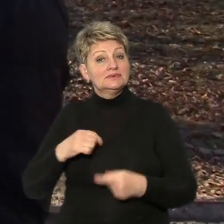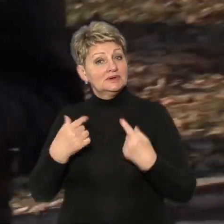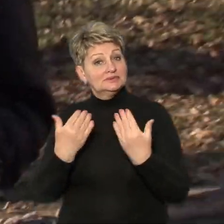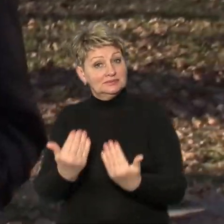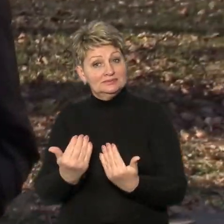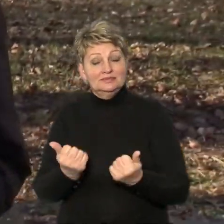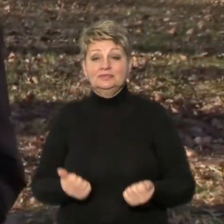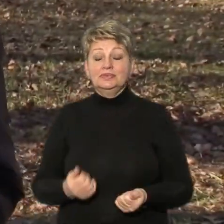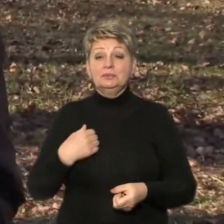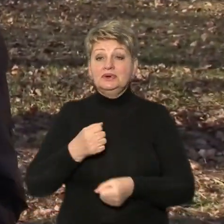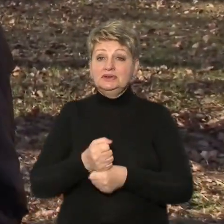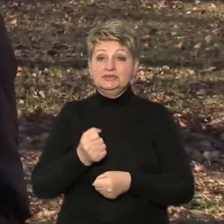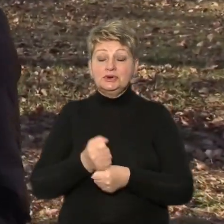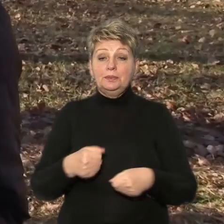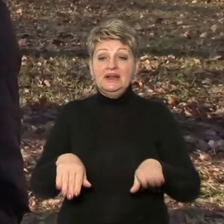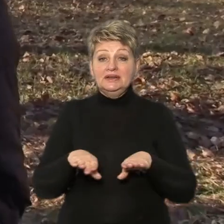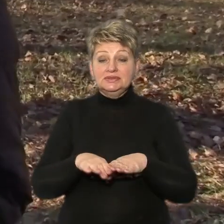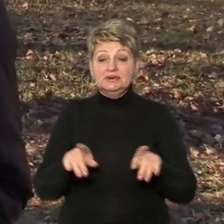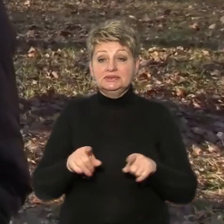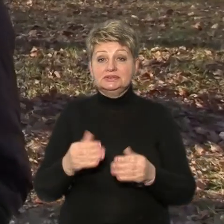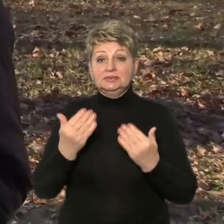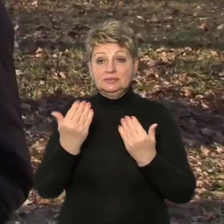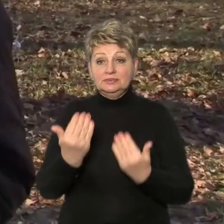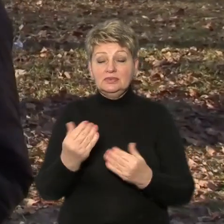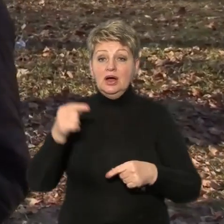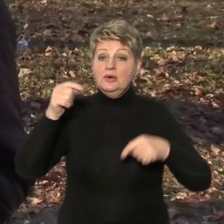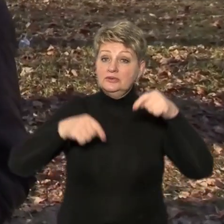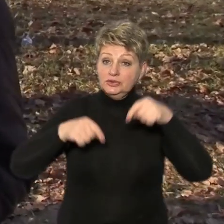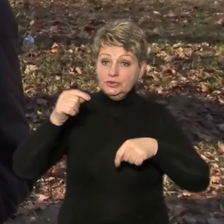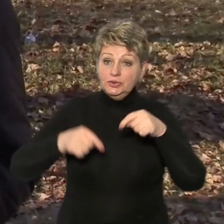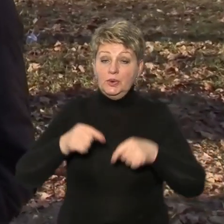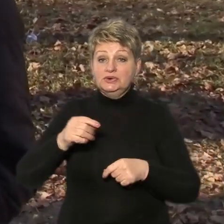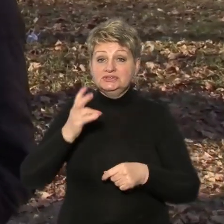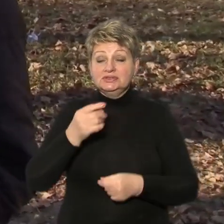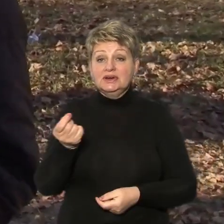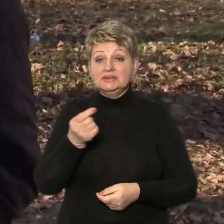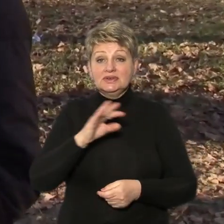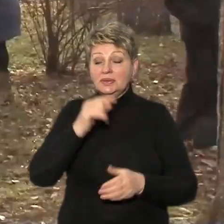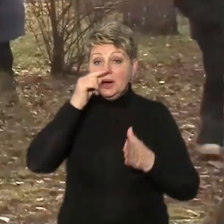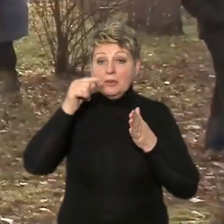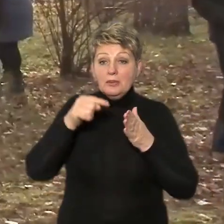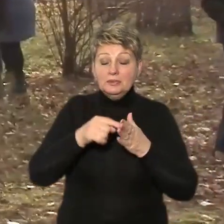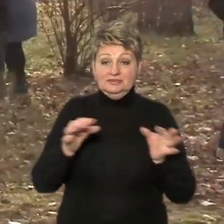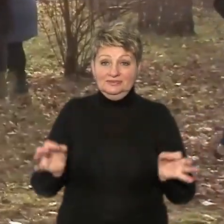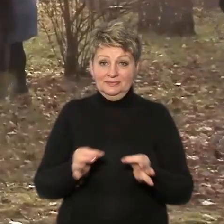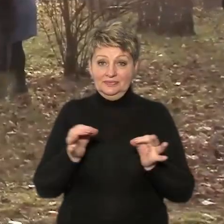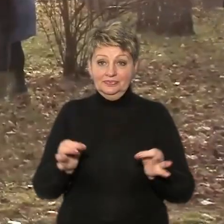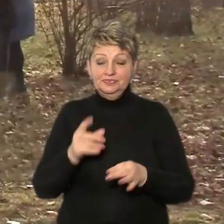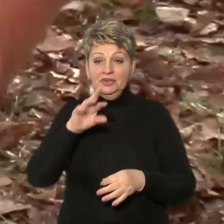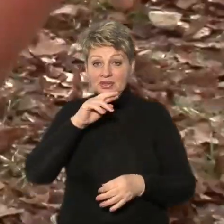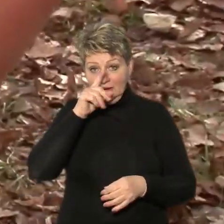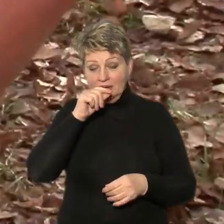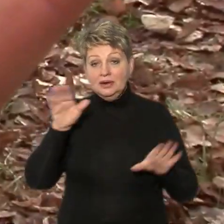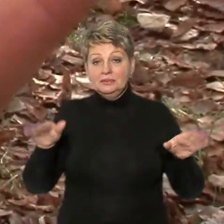Дімова. Ми зробили так, щоб коли йшов дощ, на зерно не капало дощ, нічого. Для птахів насипали